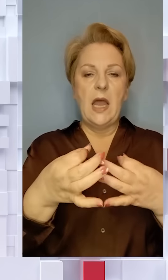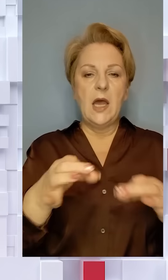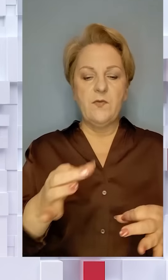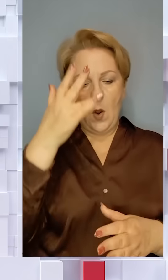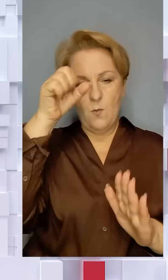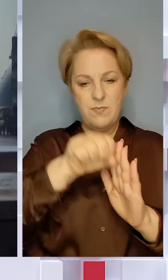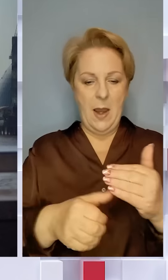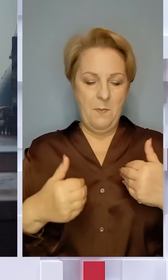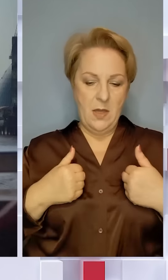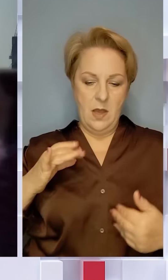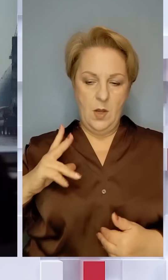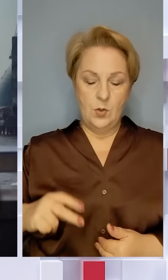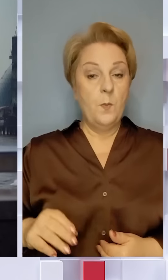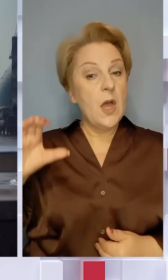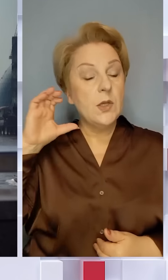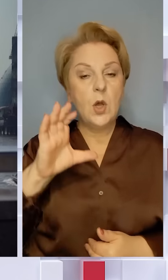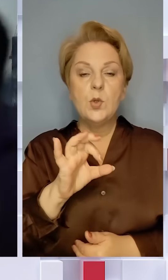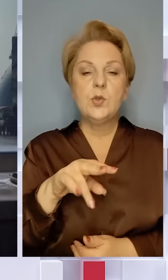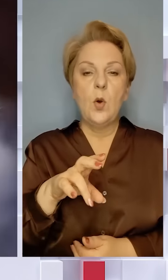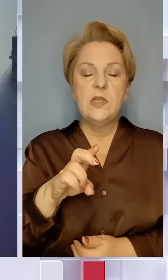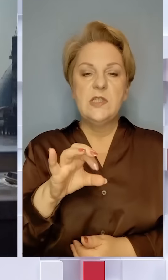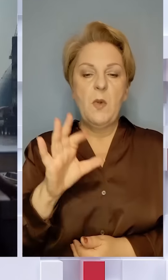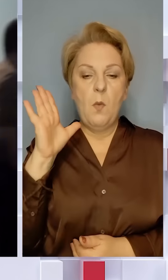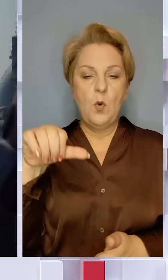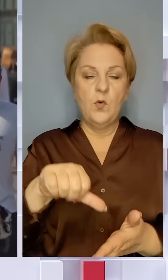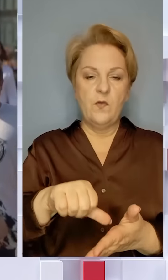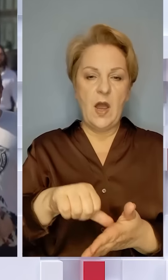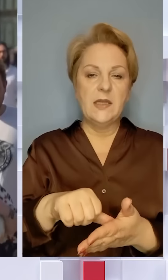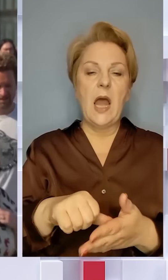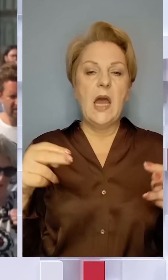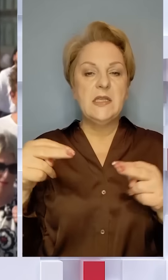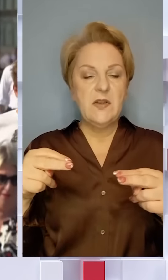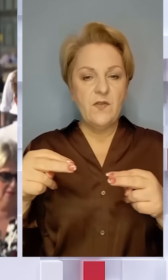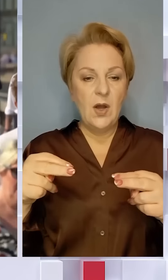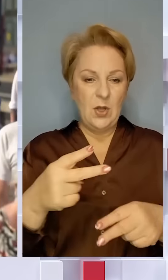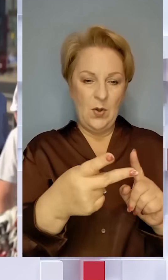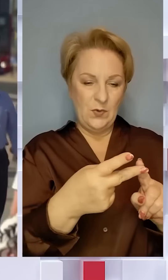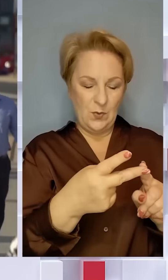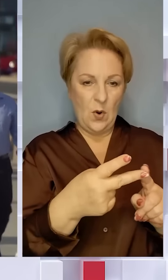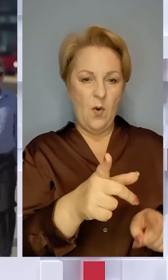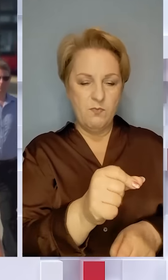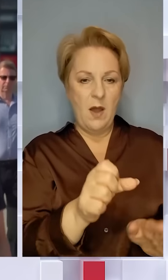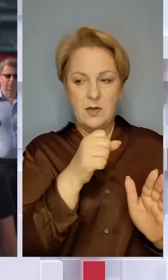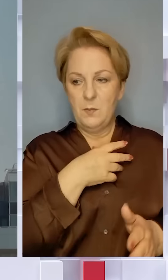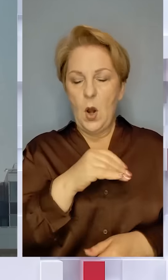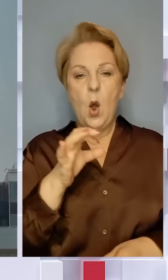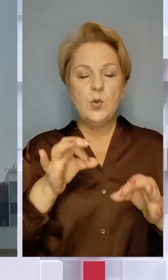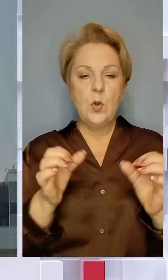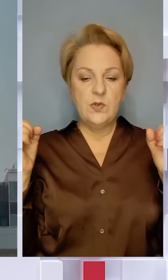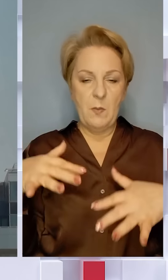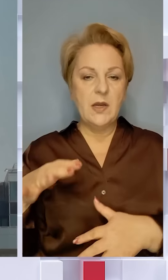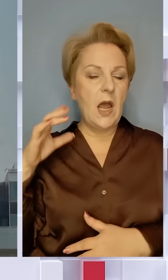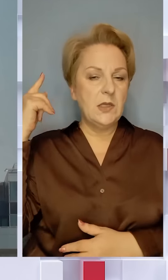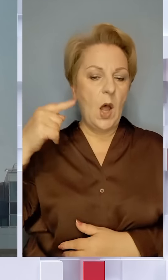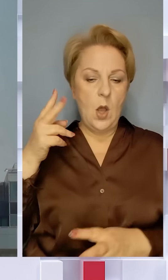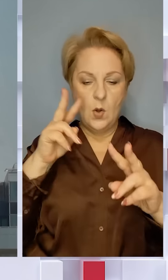Юлю та на мене. Після слухань у Солсбері, де виступатимуть свідки у справі Дон Стерджес, суд збереться у Лондоні, де розгляне справу